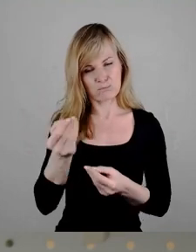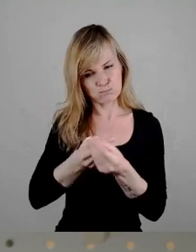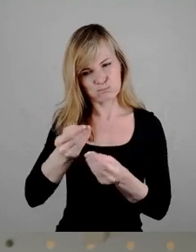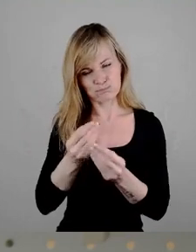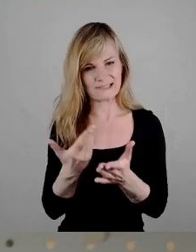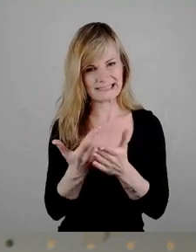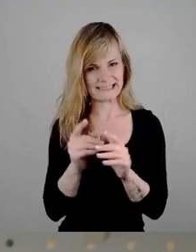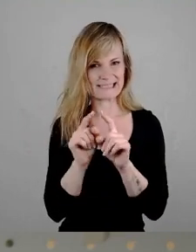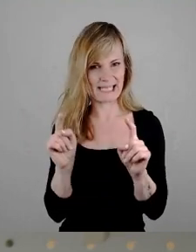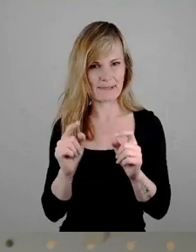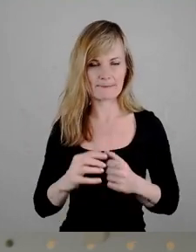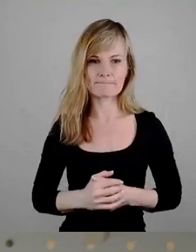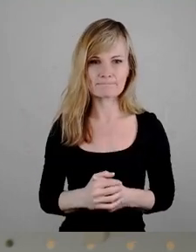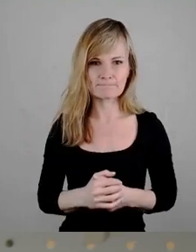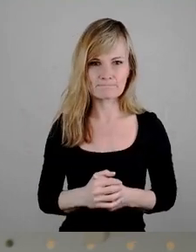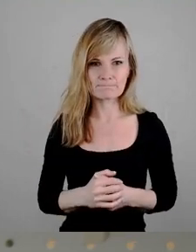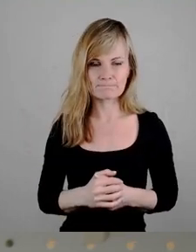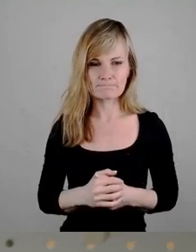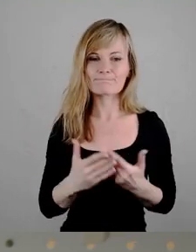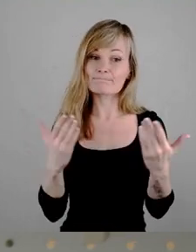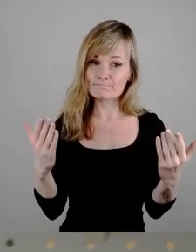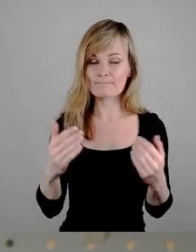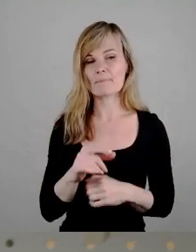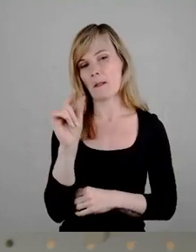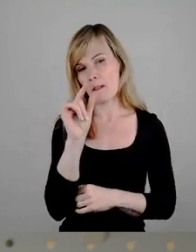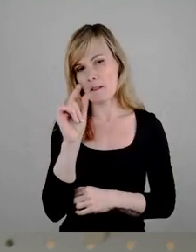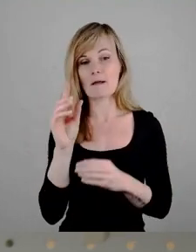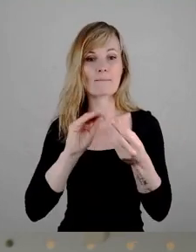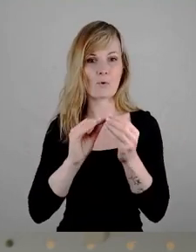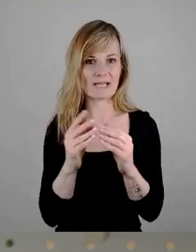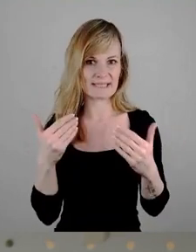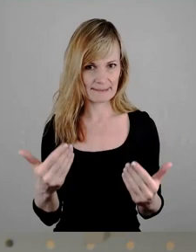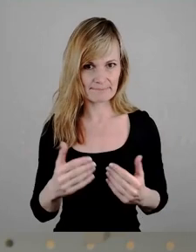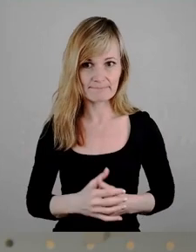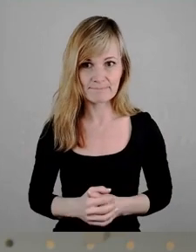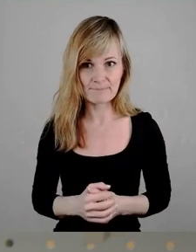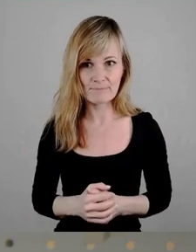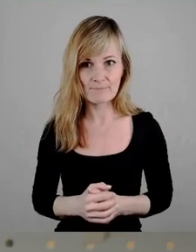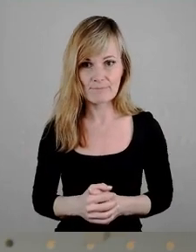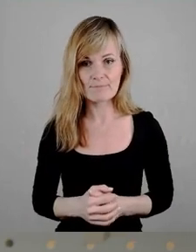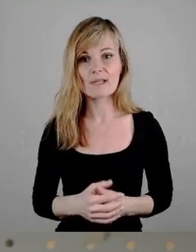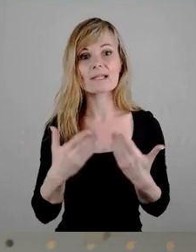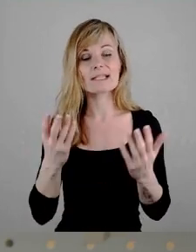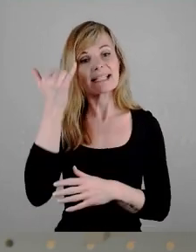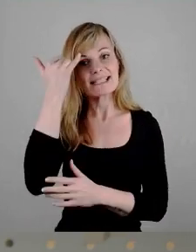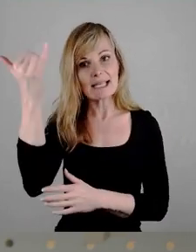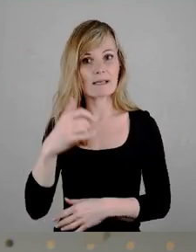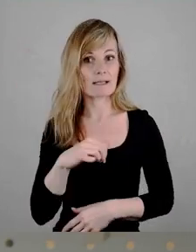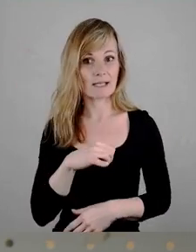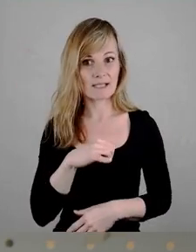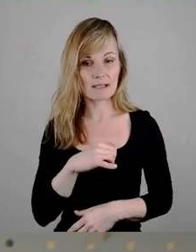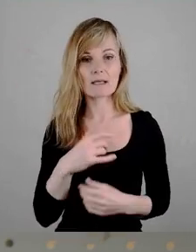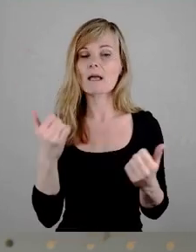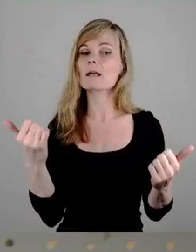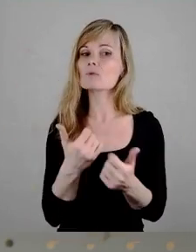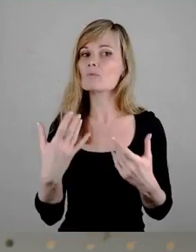Und aber es gibt eben auch ein kleines Problem dabei. So interessant die Idee ist, den Supercup nach Dresden